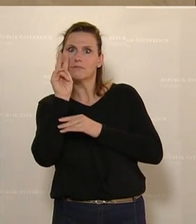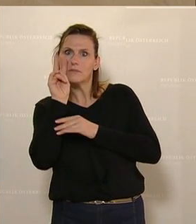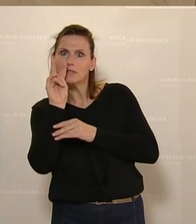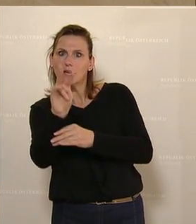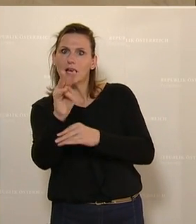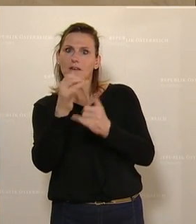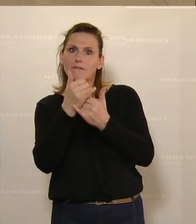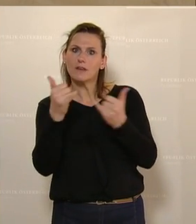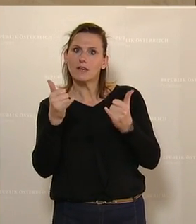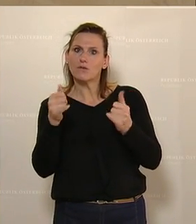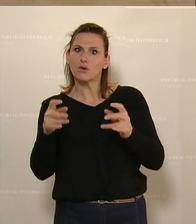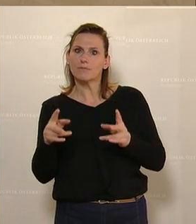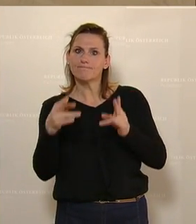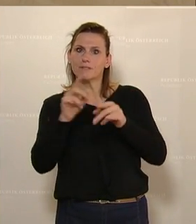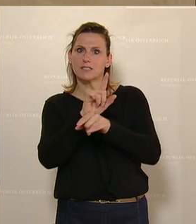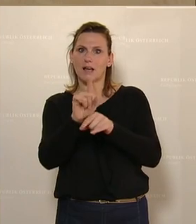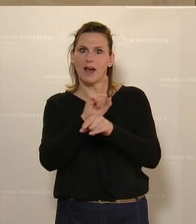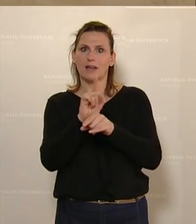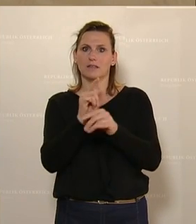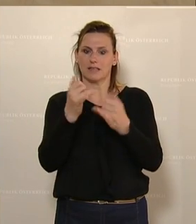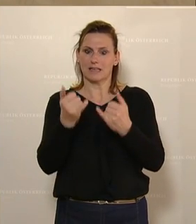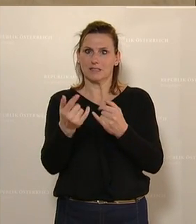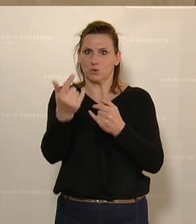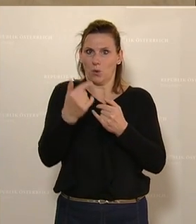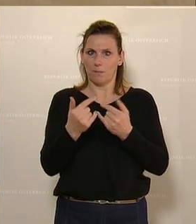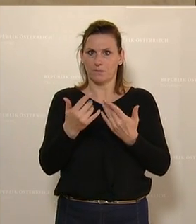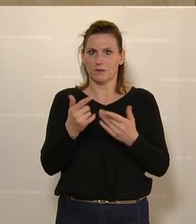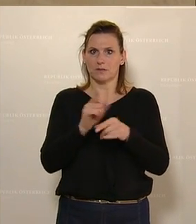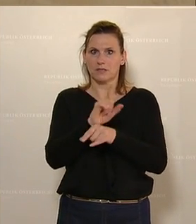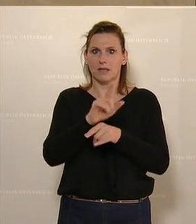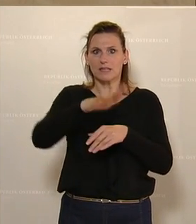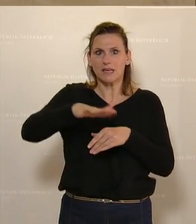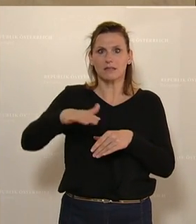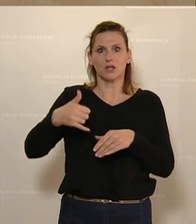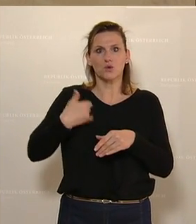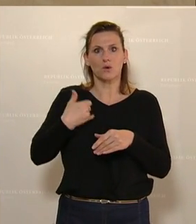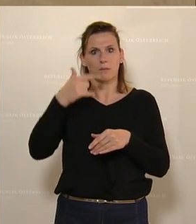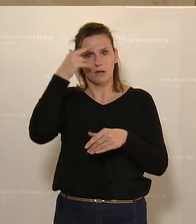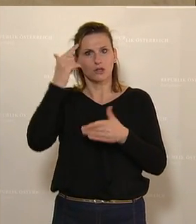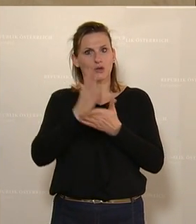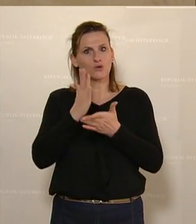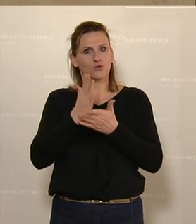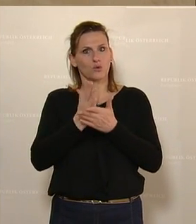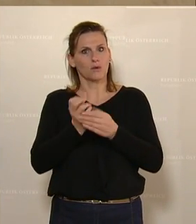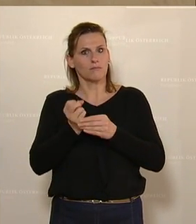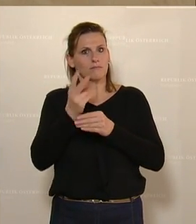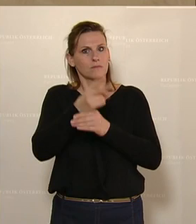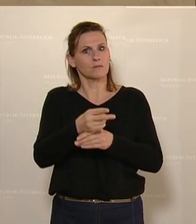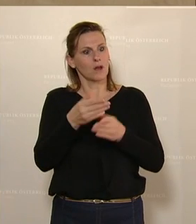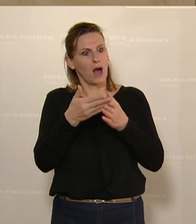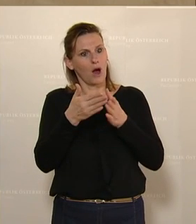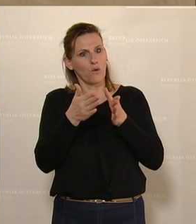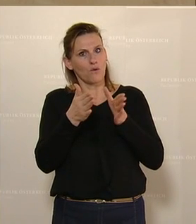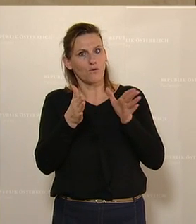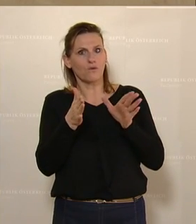für die Phase, die ja jetzt unmittelbar bevorsteht. Bei den Kindern und Jugendlichen sind wir ja schon eingestiegen in die Öffnungsschritte.